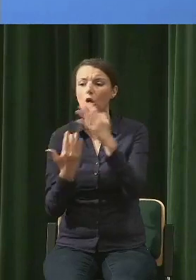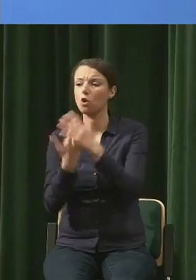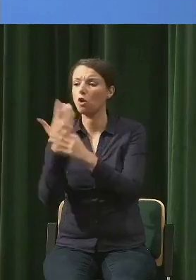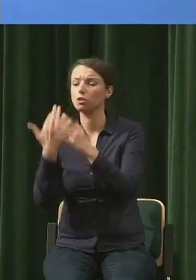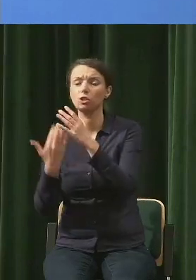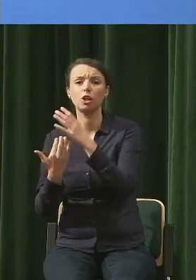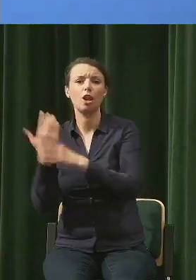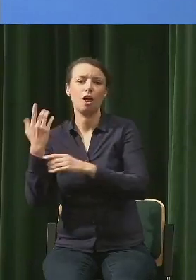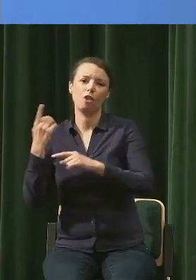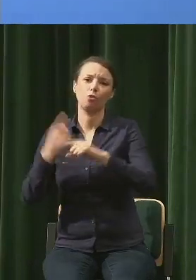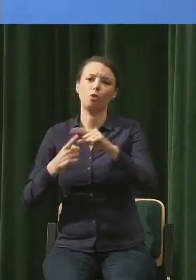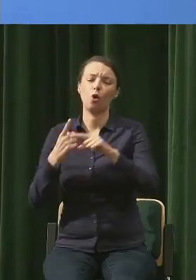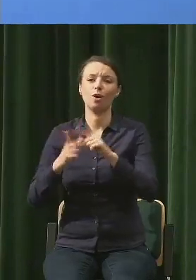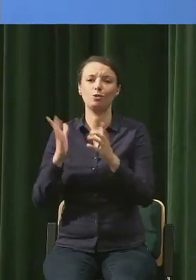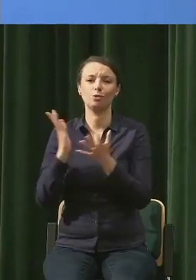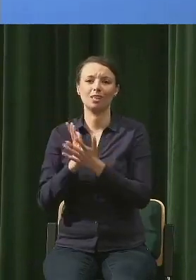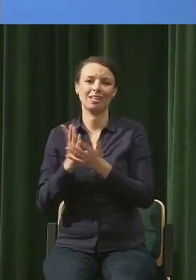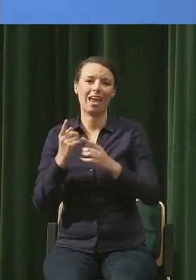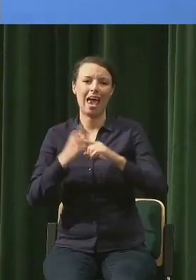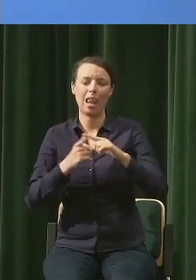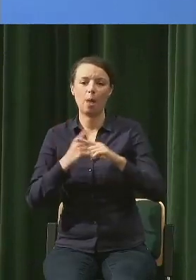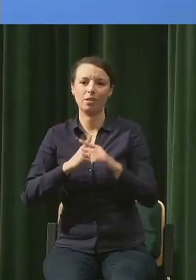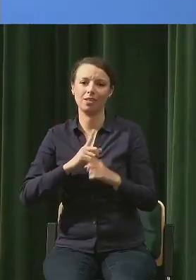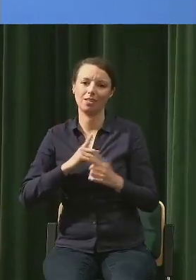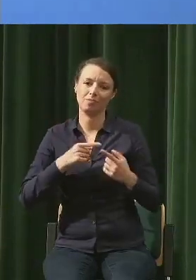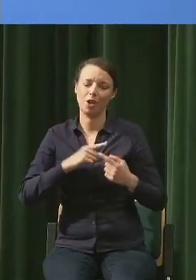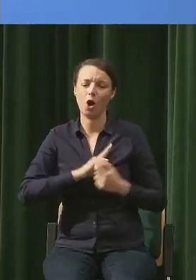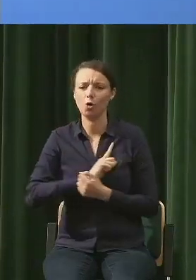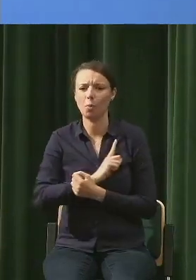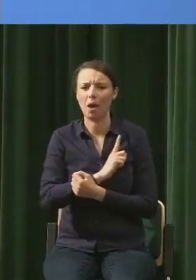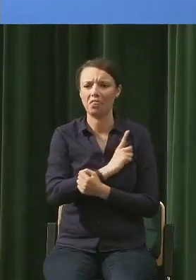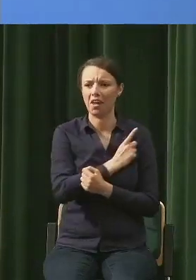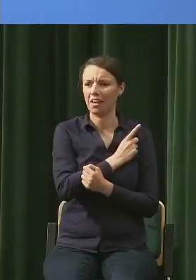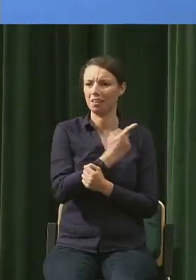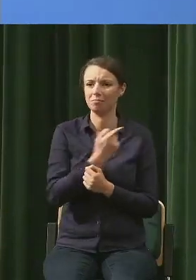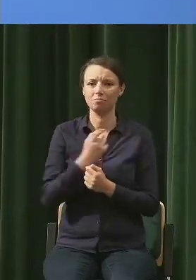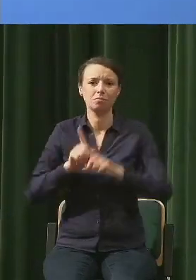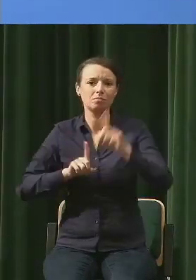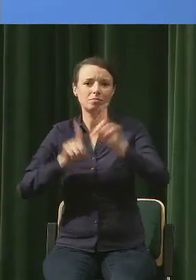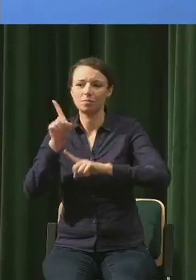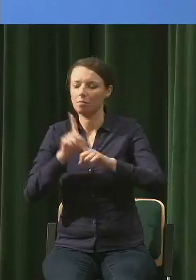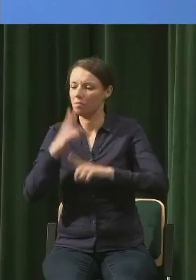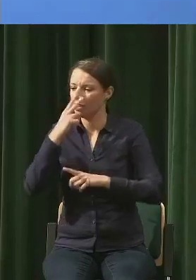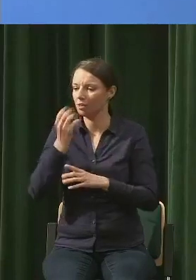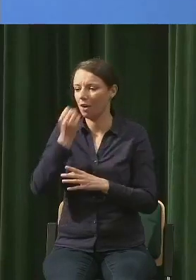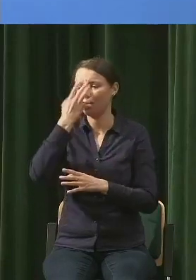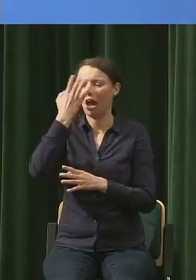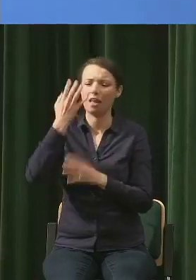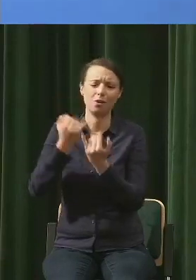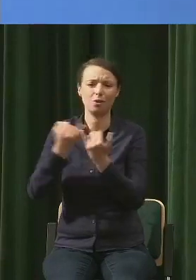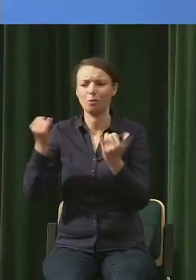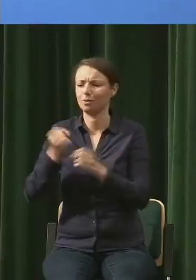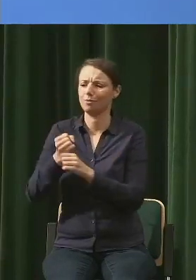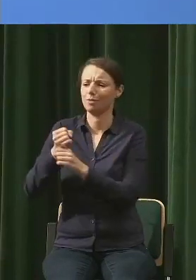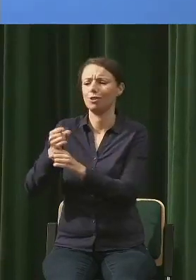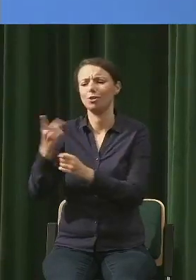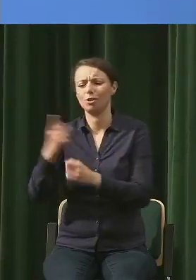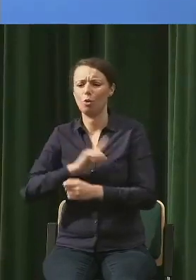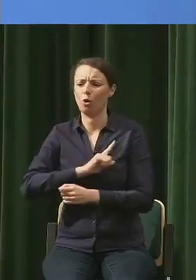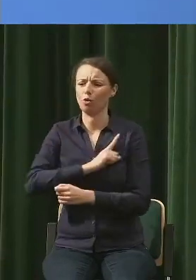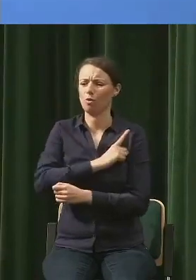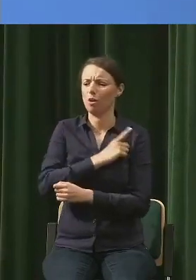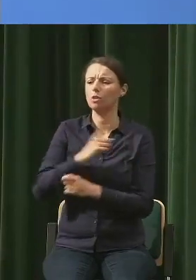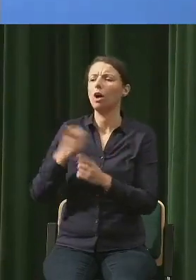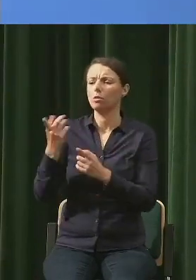romantyczność, którą często się wpisuje w pewne modelowanie. mówi się tak, że rośliny chłonący tlenek